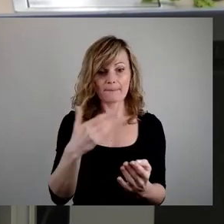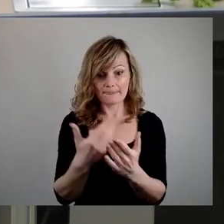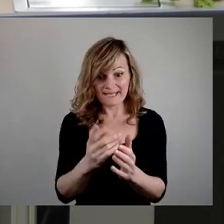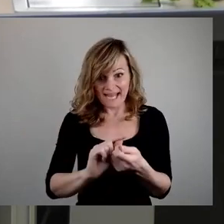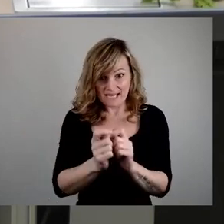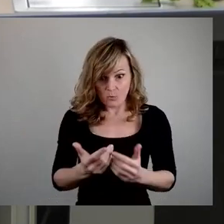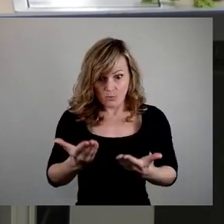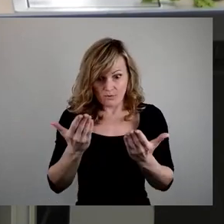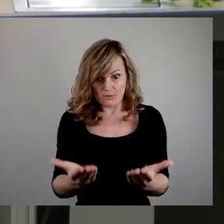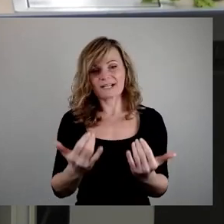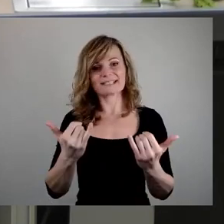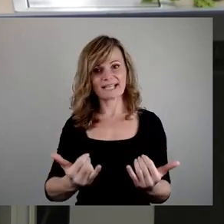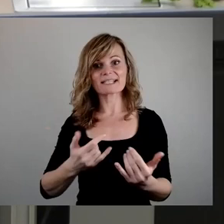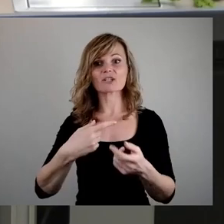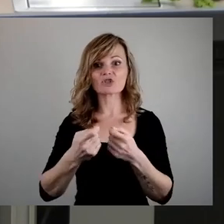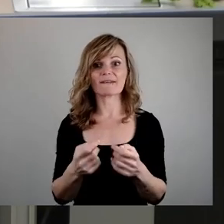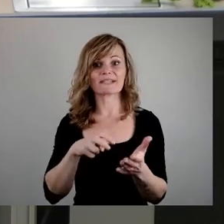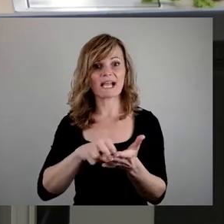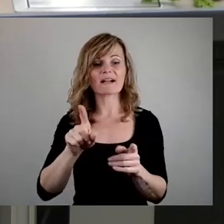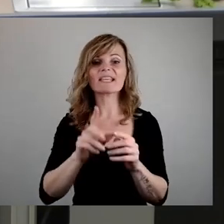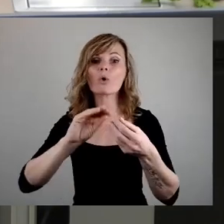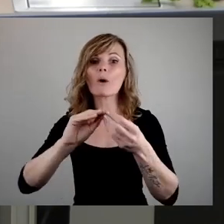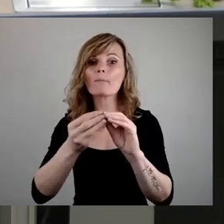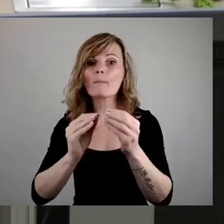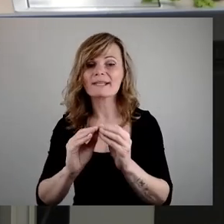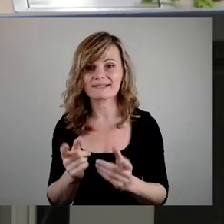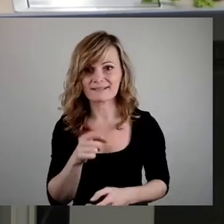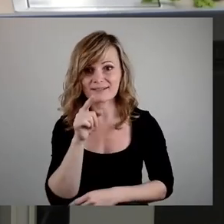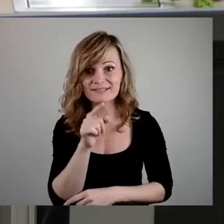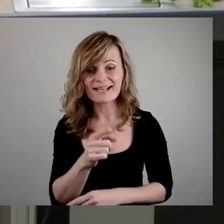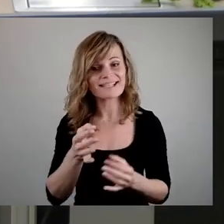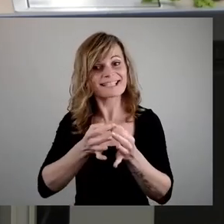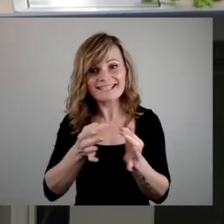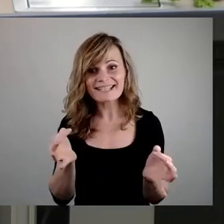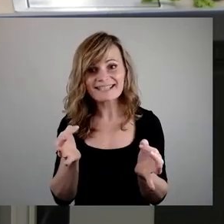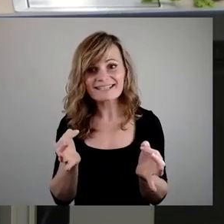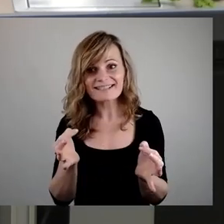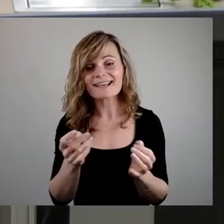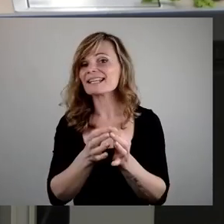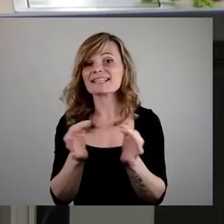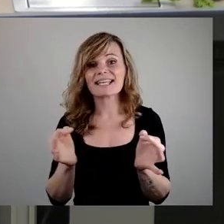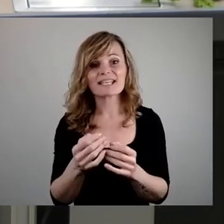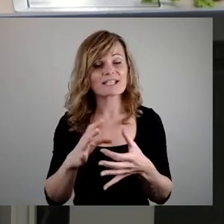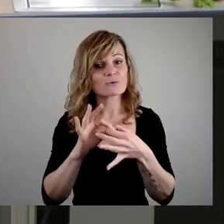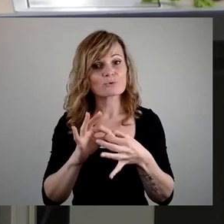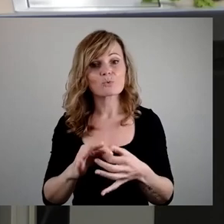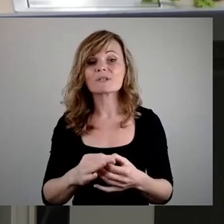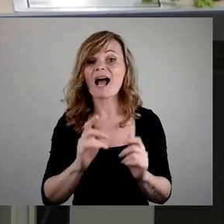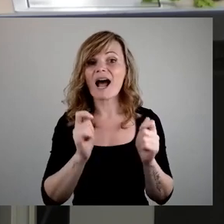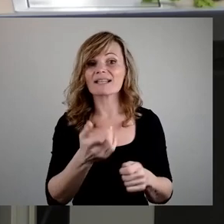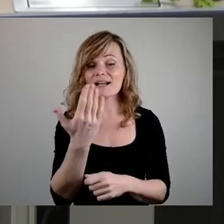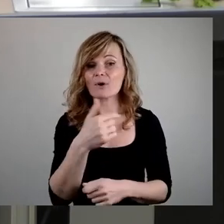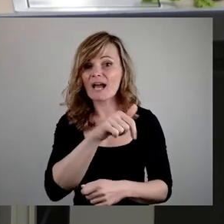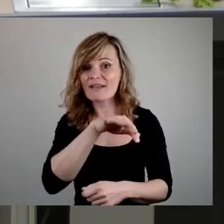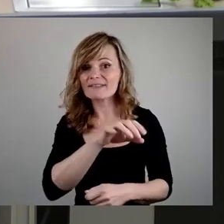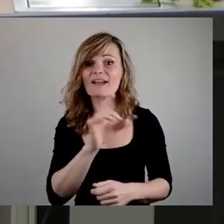wohl im Geschäftsgang als ein Kompromiss. Und das hat nichts, aber auch gar nichts mit dem Antrag der AfD zu tun. Warum also